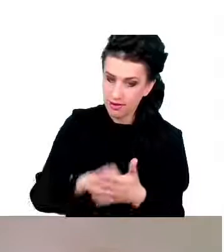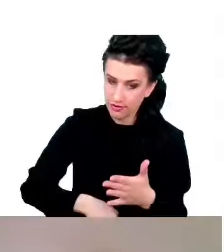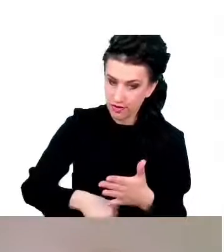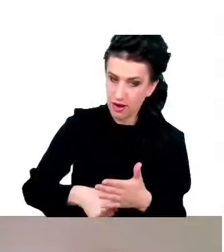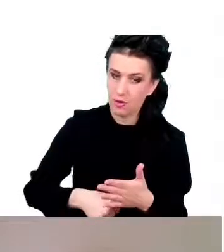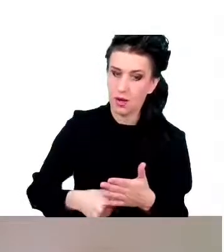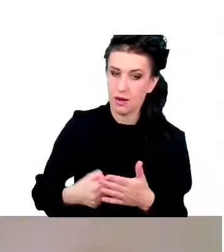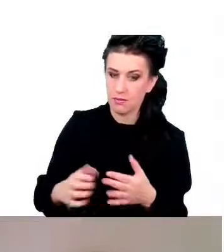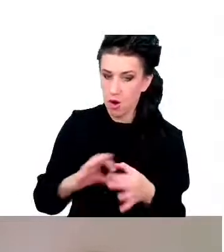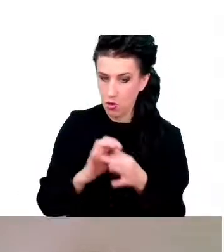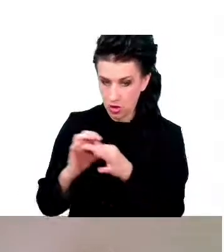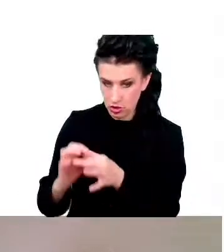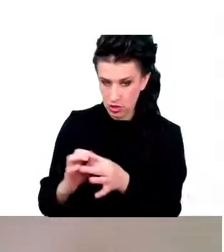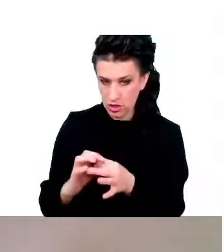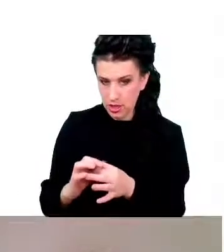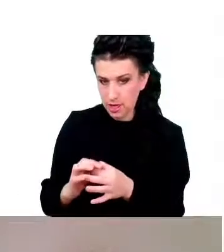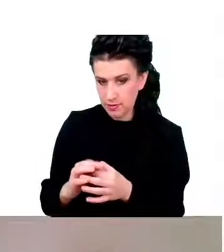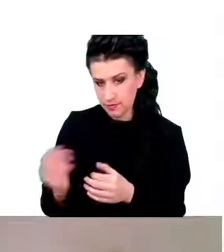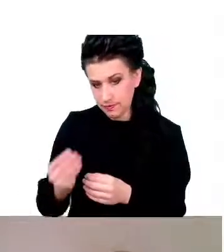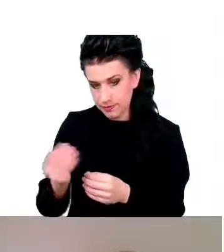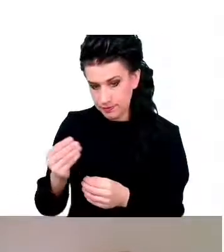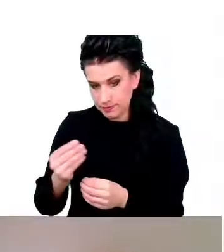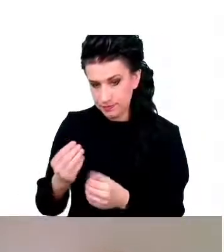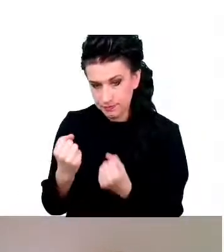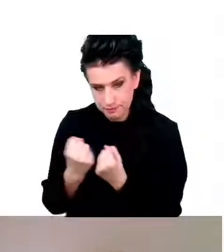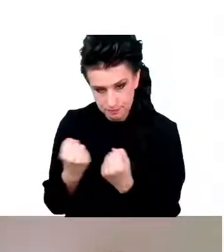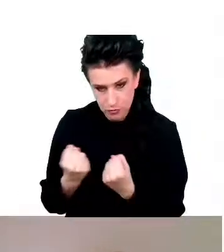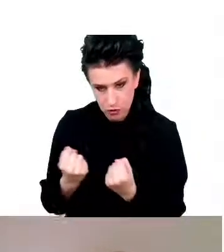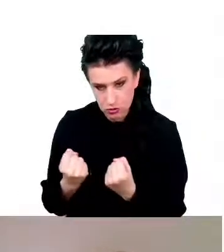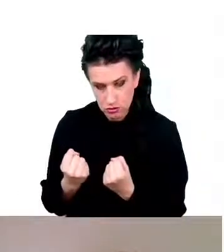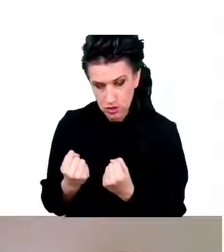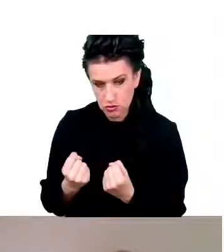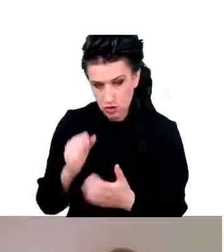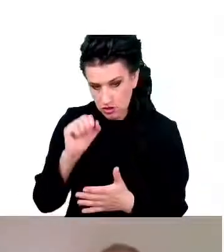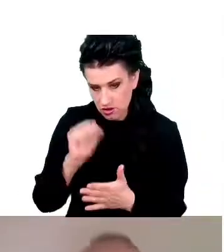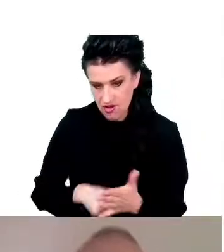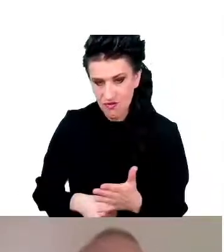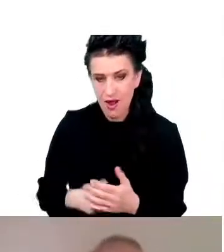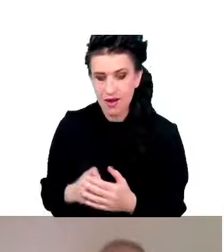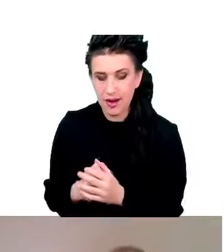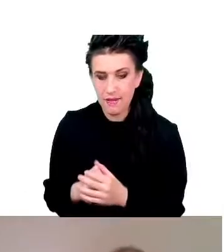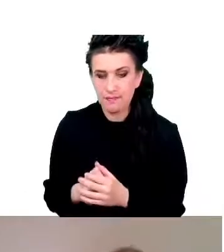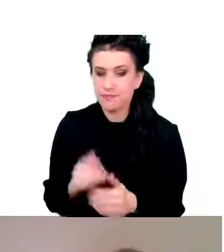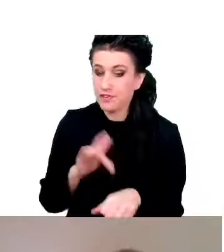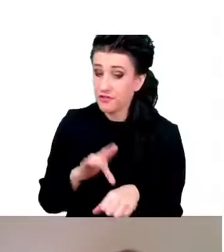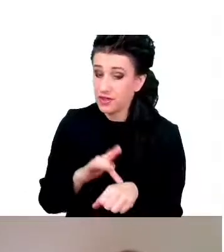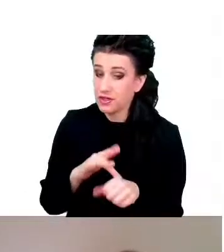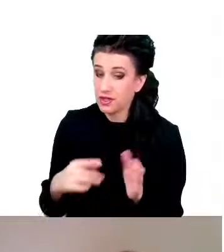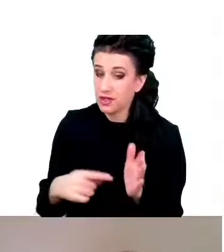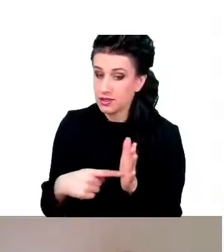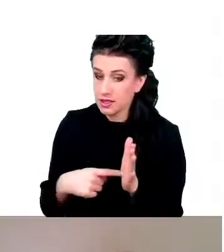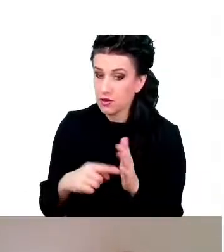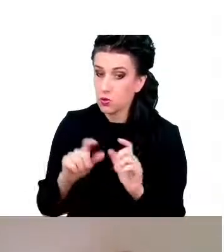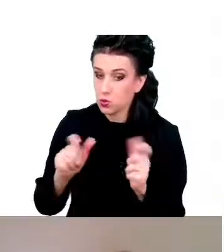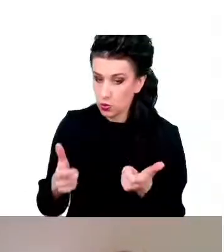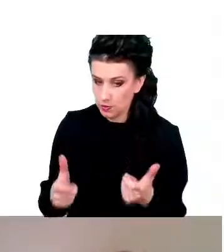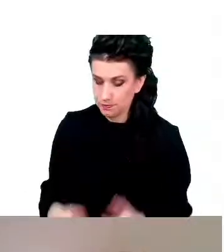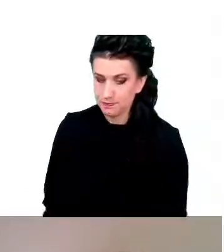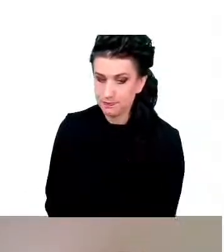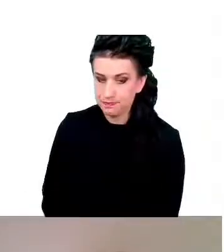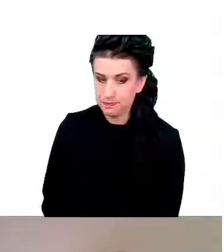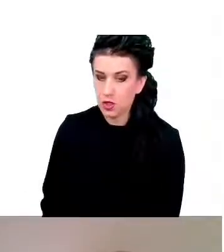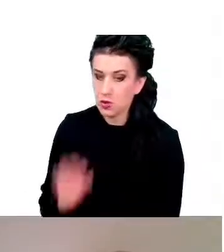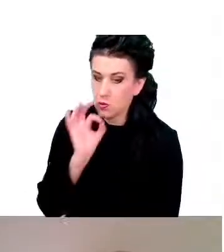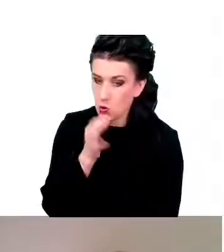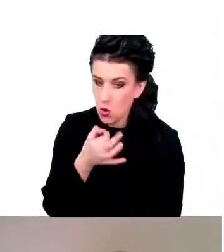trwałe połączenia stają się jeszcze trwalsze. Co z tego wynika? Wynika z tego to, że młody układ